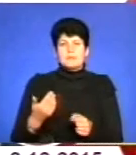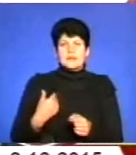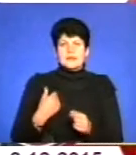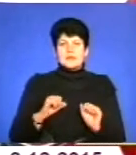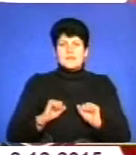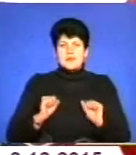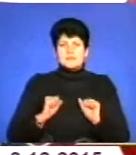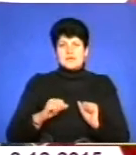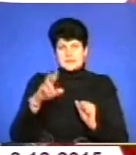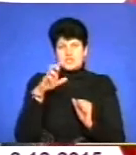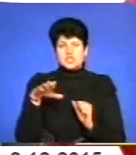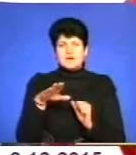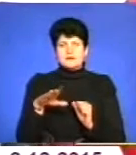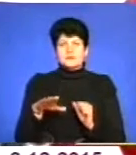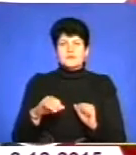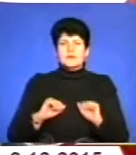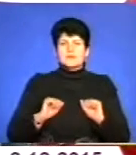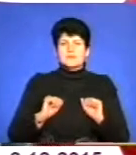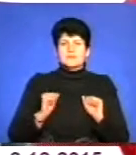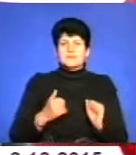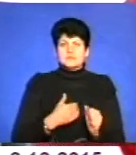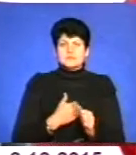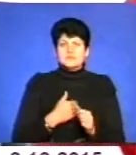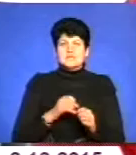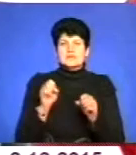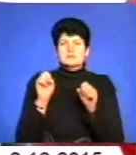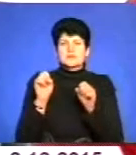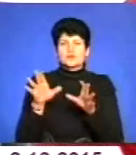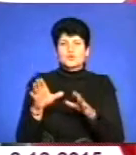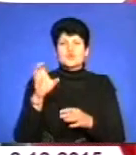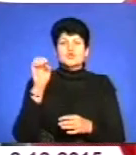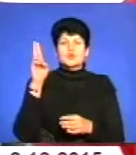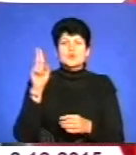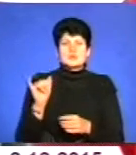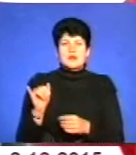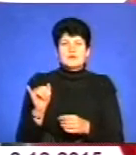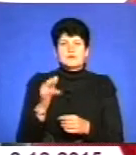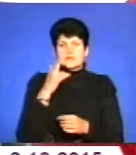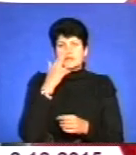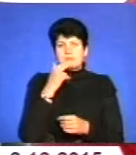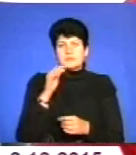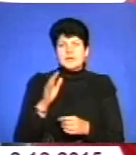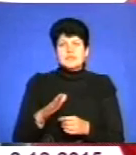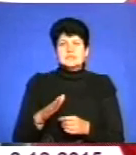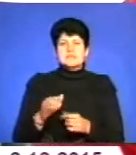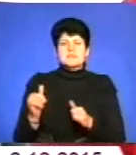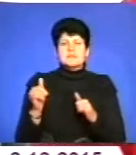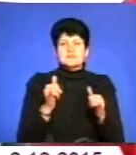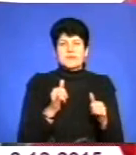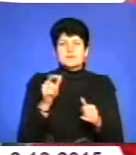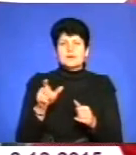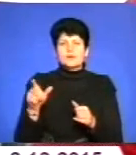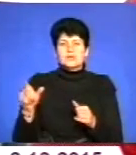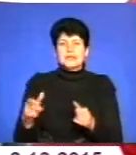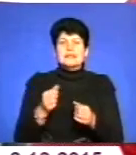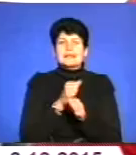держава, намагається спихнути оцю соціальну адаптацію, соціальне забезпечення людини, яка не